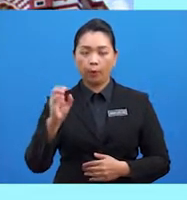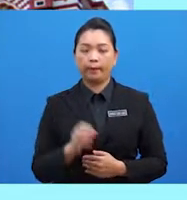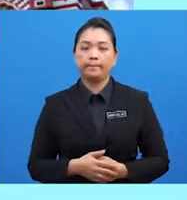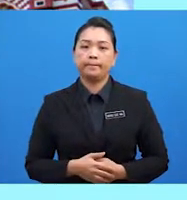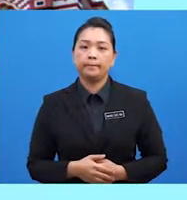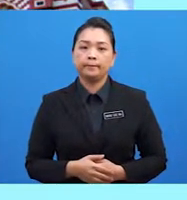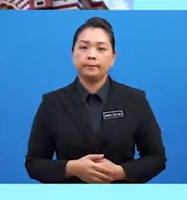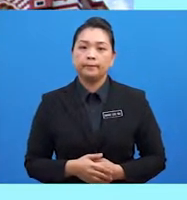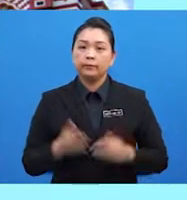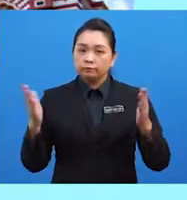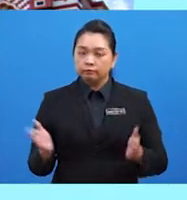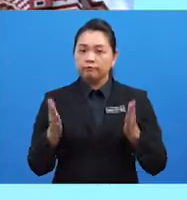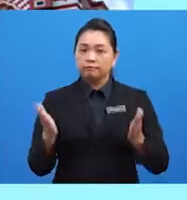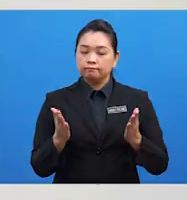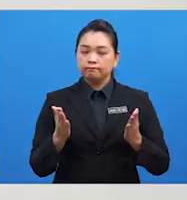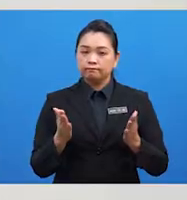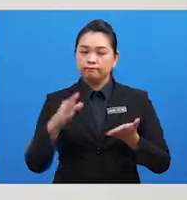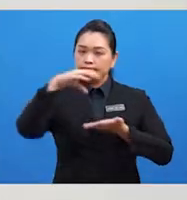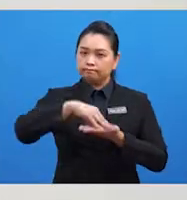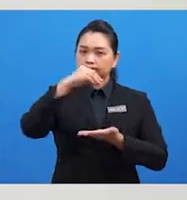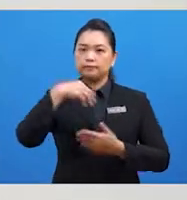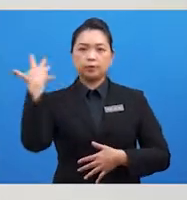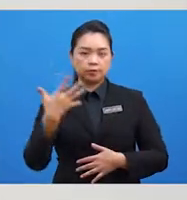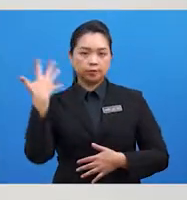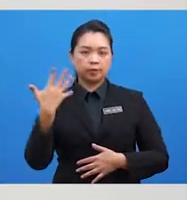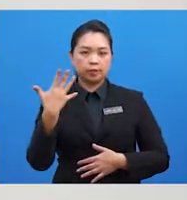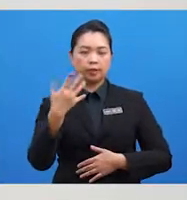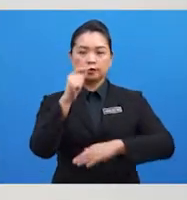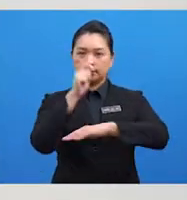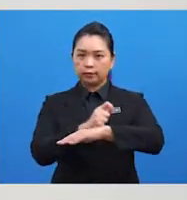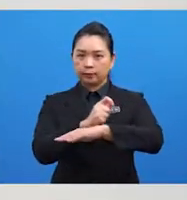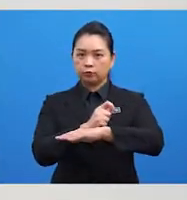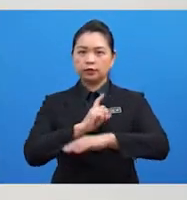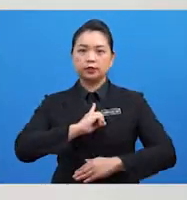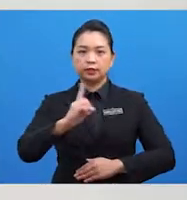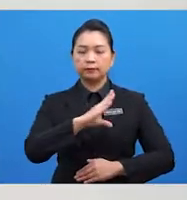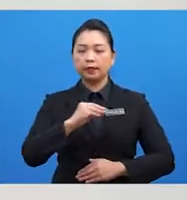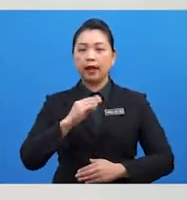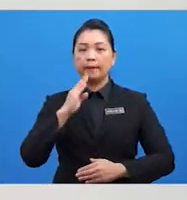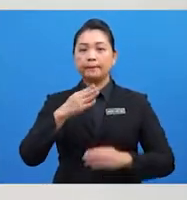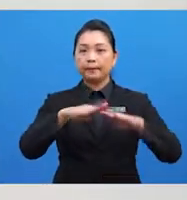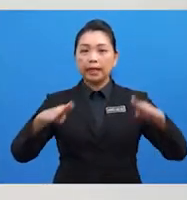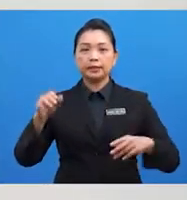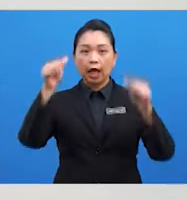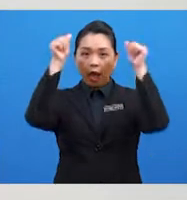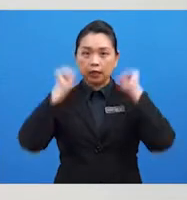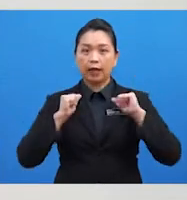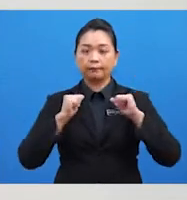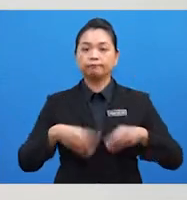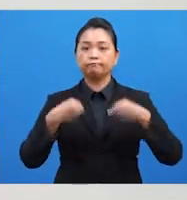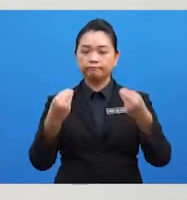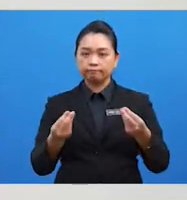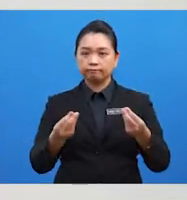akademik. menggalakkan pengajian sejarah tamadun Islam dan bahasa Arab. Menyediakan